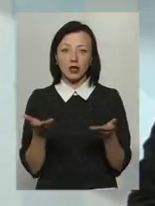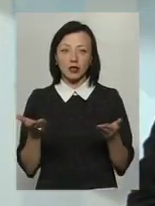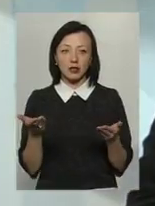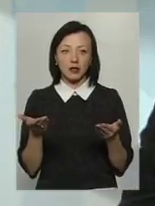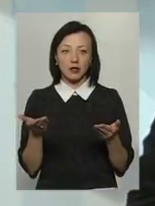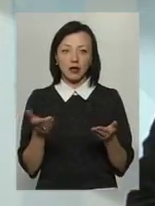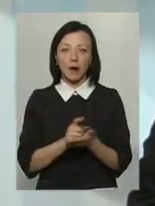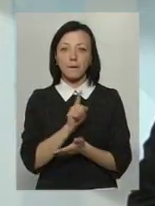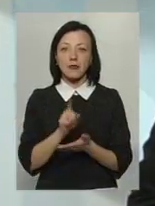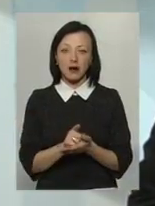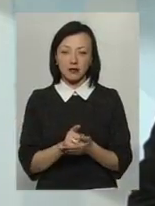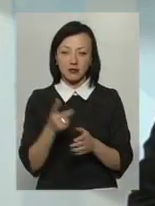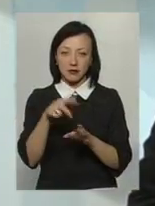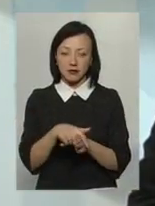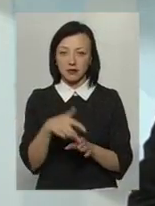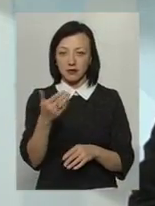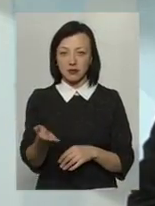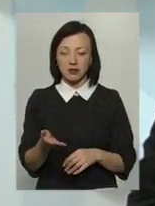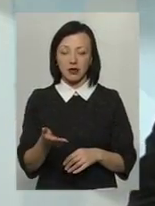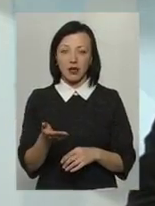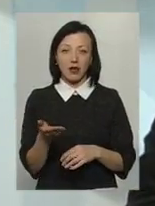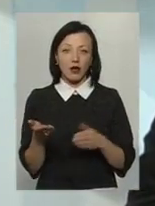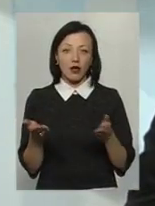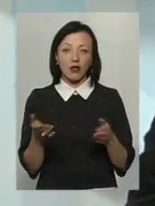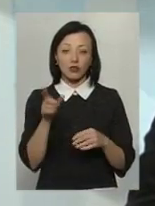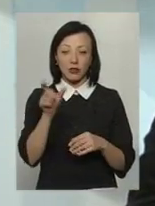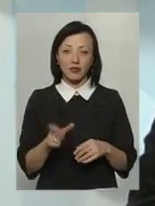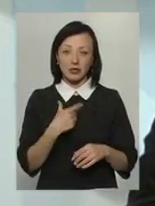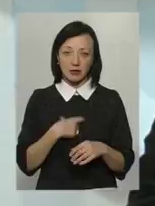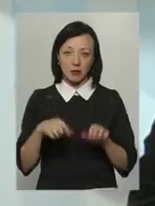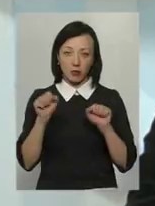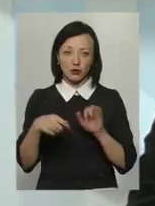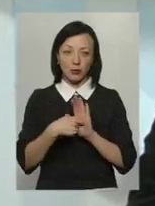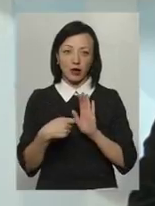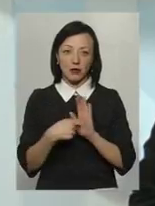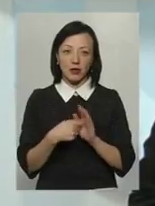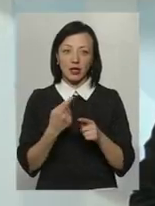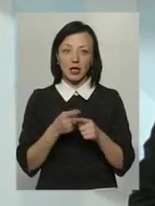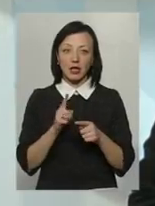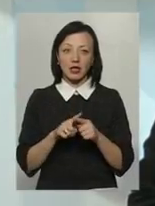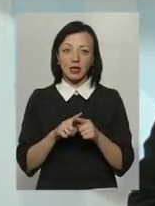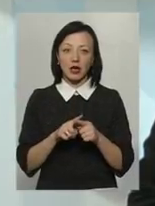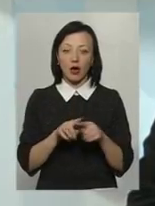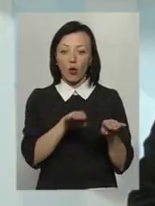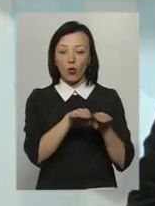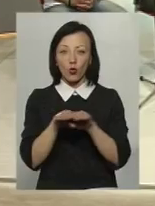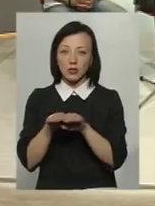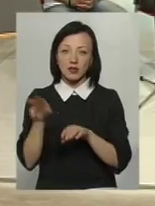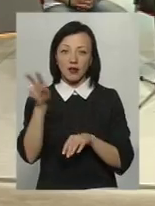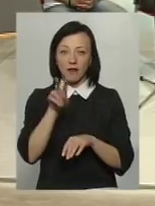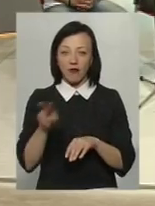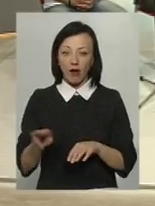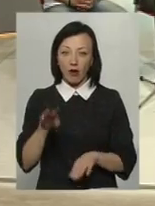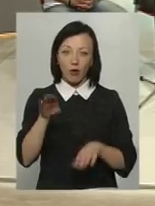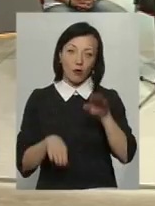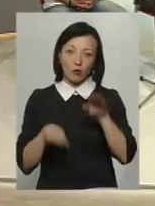об'язанності, але людина може прокормити. І ці курси валюти теж.